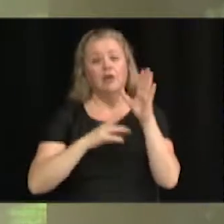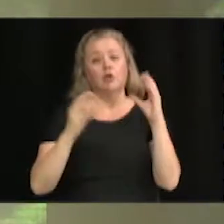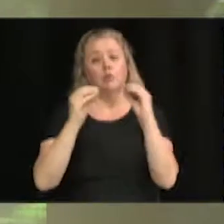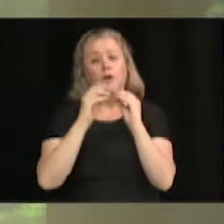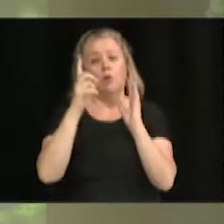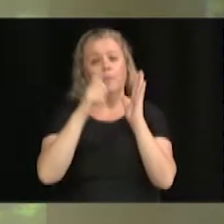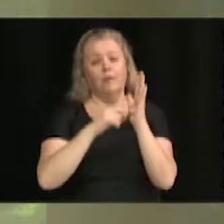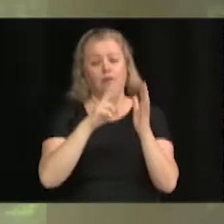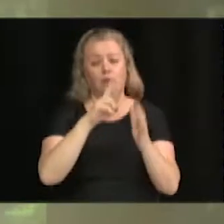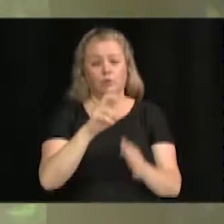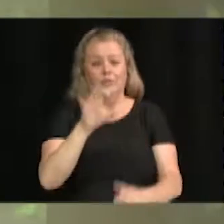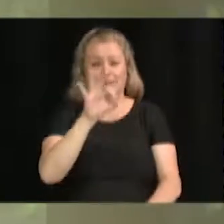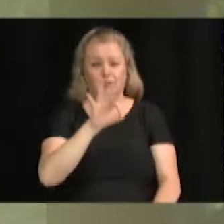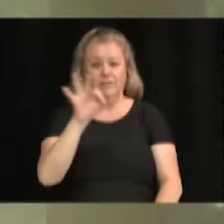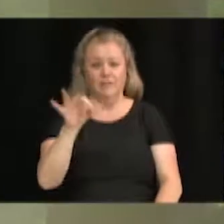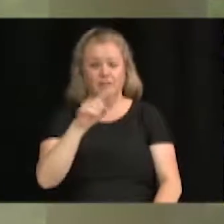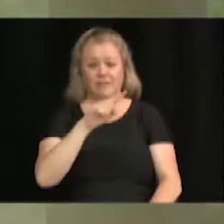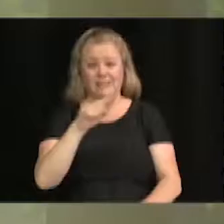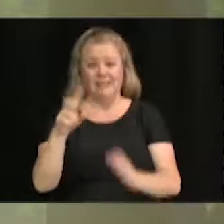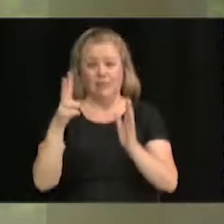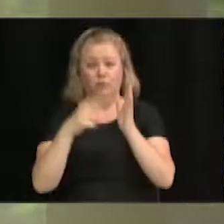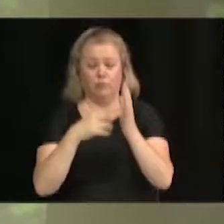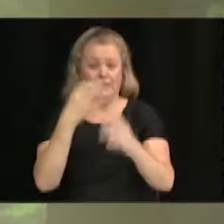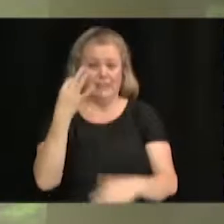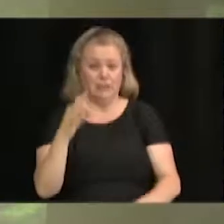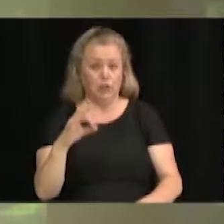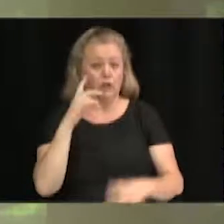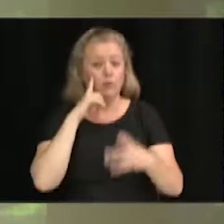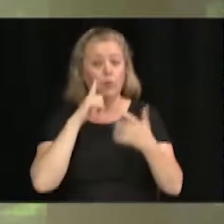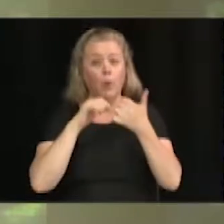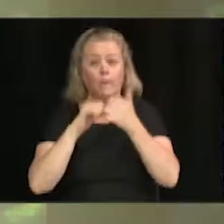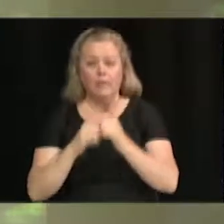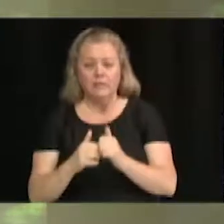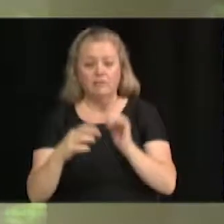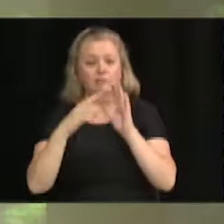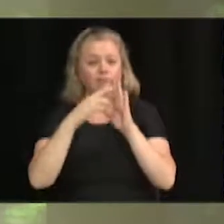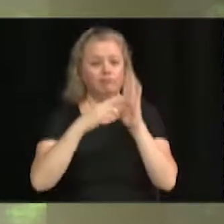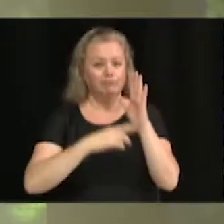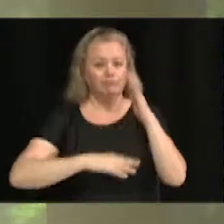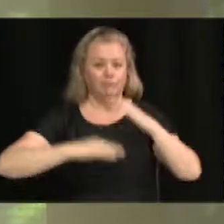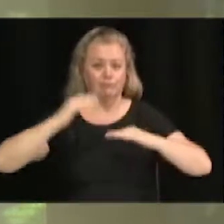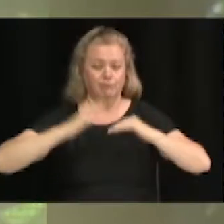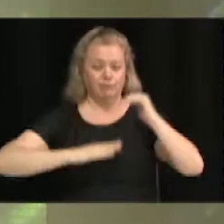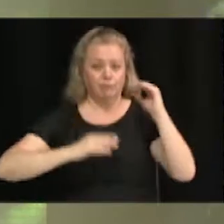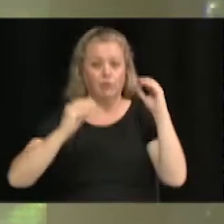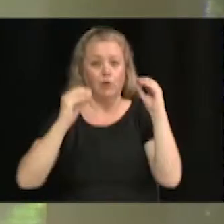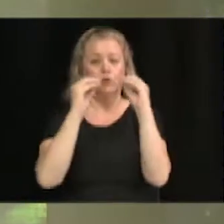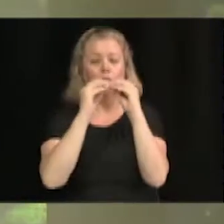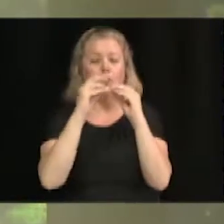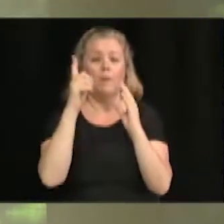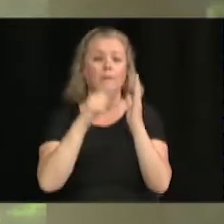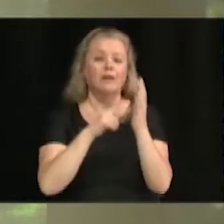-2019, modifiant le règlement de construction numéro 1263